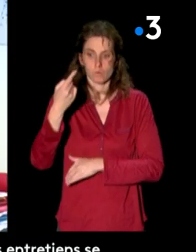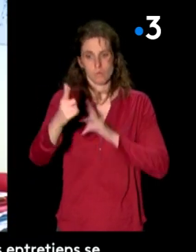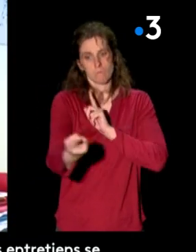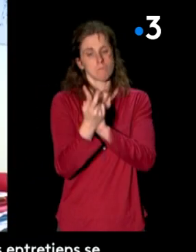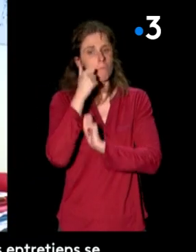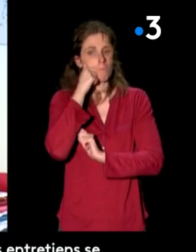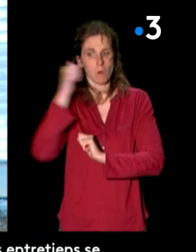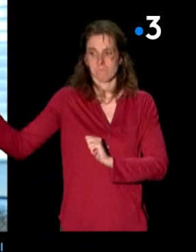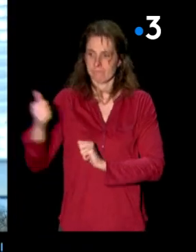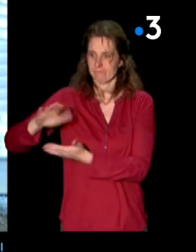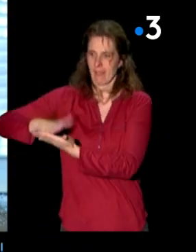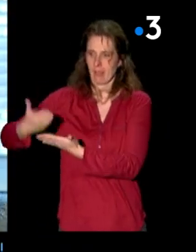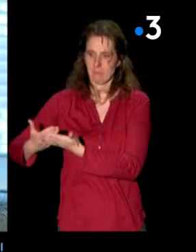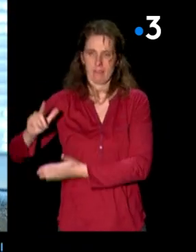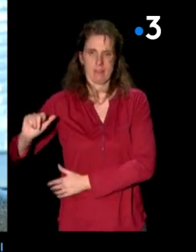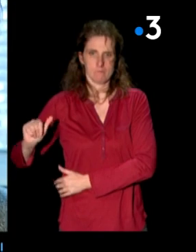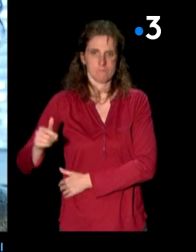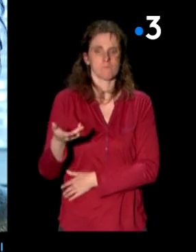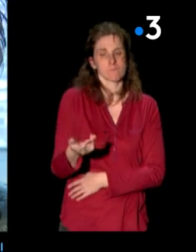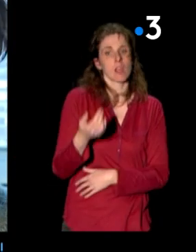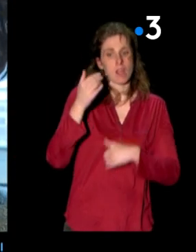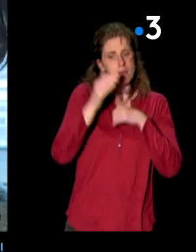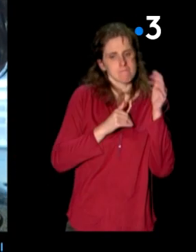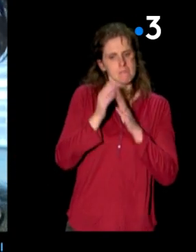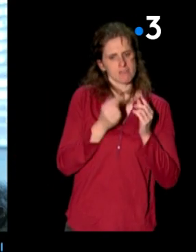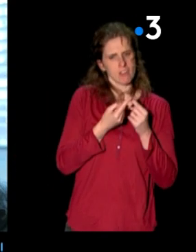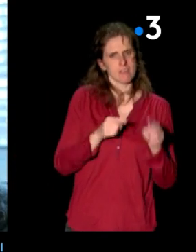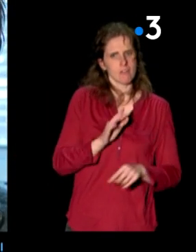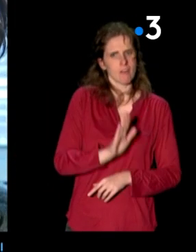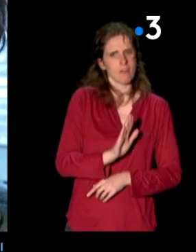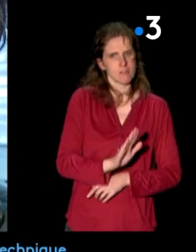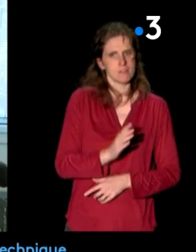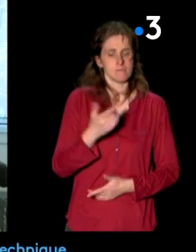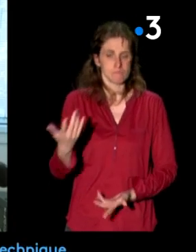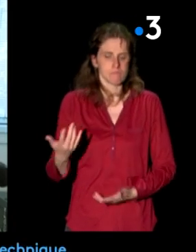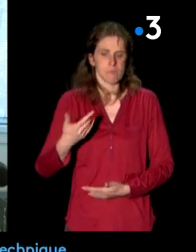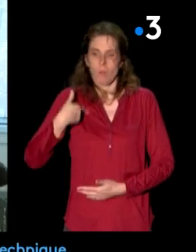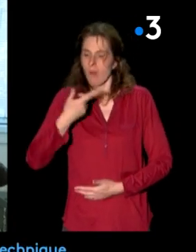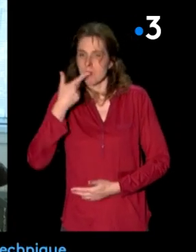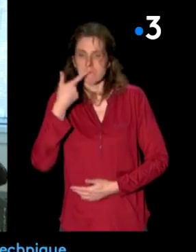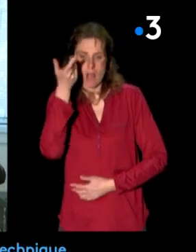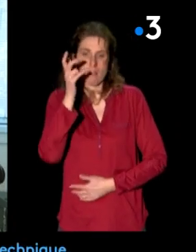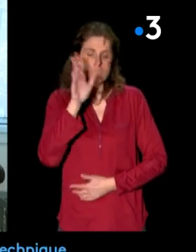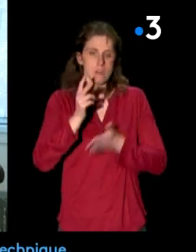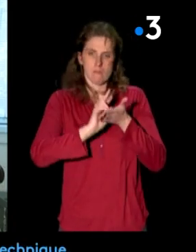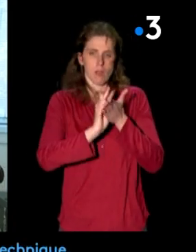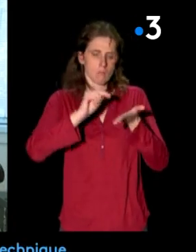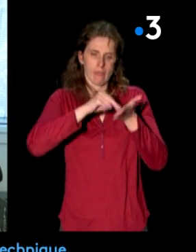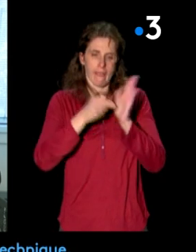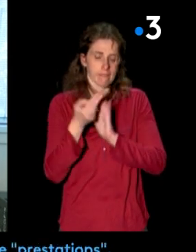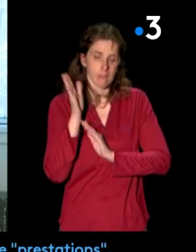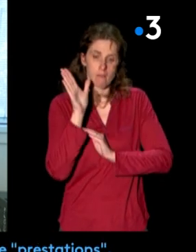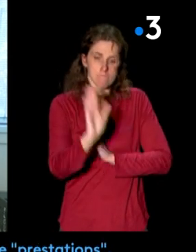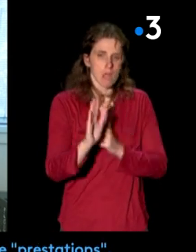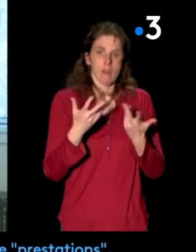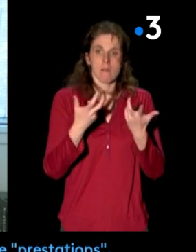accompagnés d'une interprète. Les métiers sont différents. On parle beaucoup dans un jargon technique, on